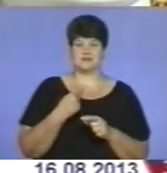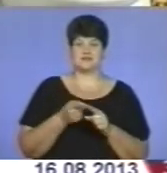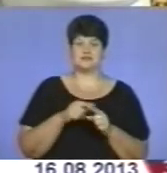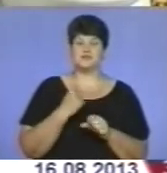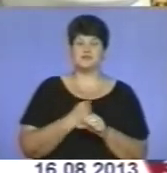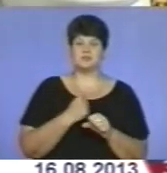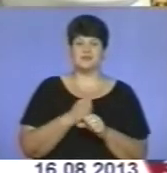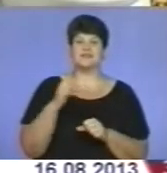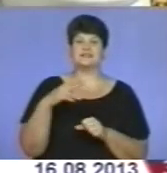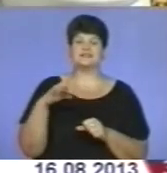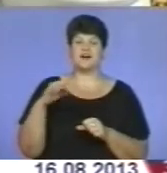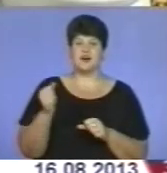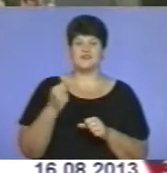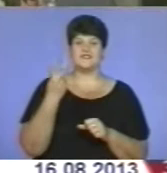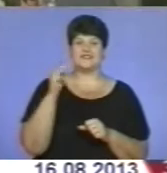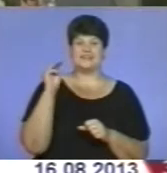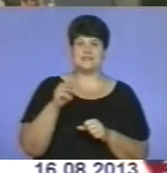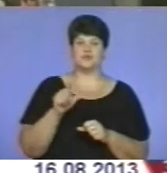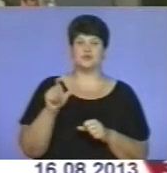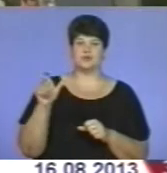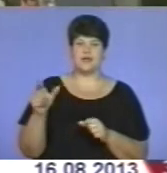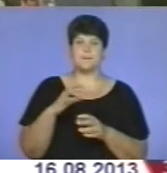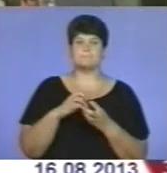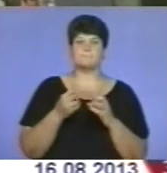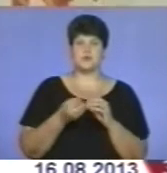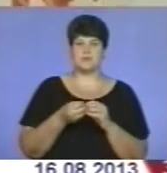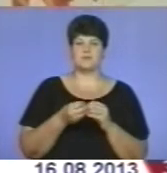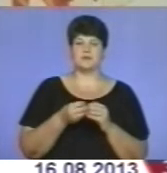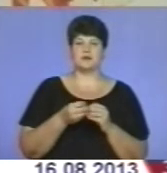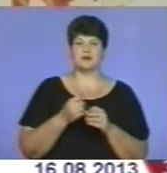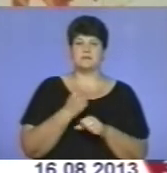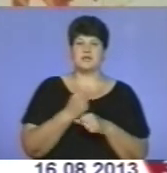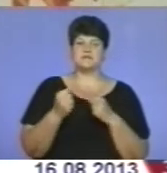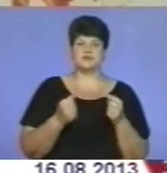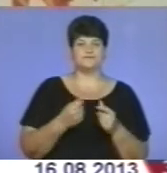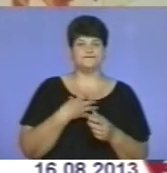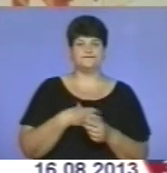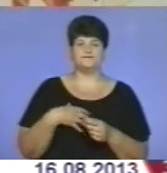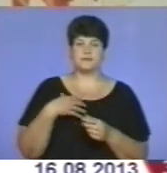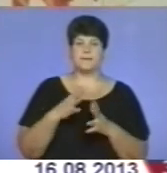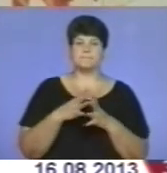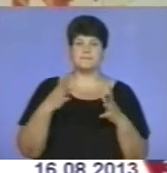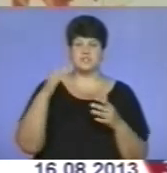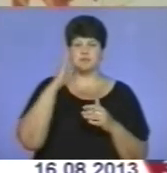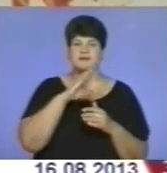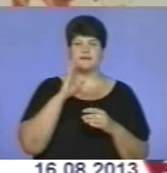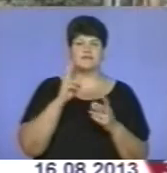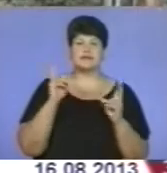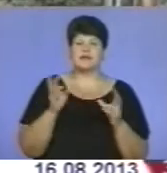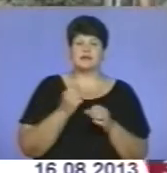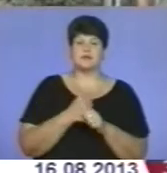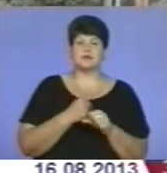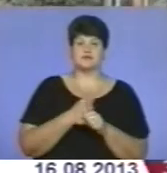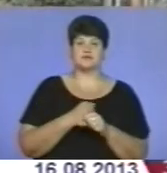Дарохові понад дві тисячі населення та проблема із працевлаштуванням актуальна. Попри те, що більшість батьків ніде не працюють, вони